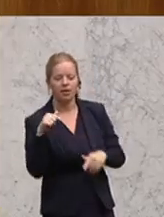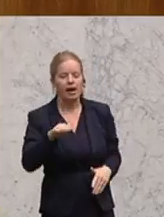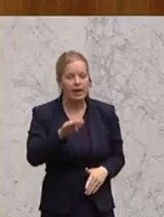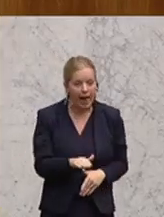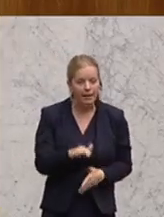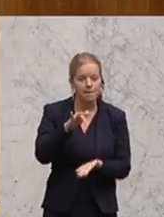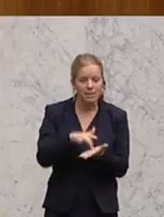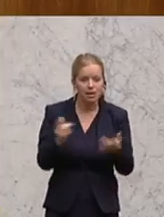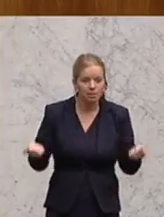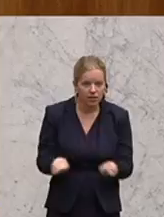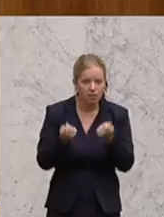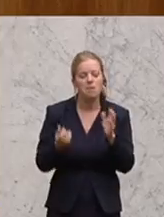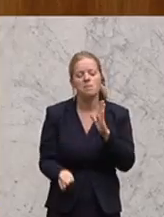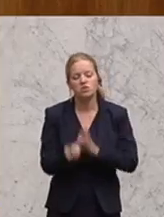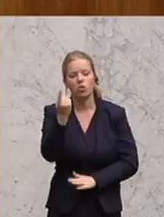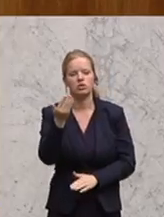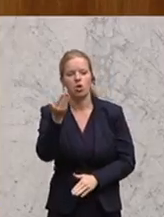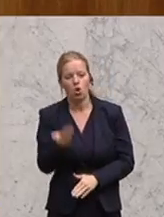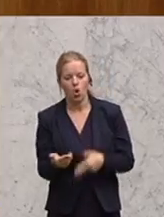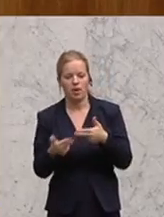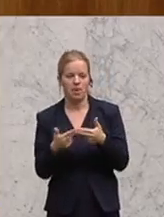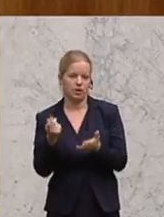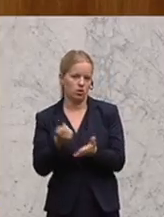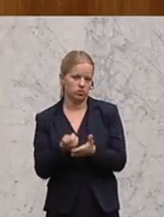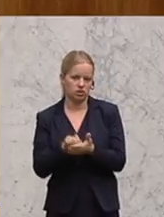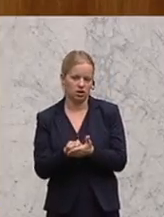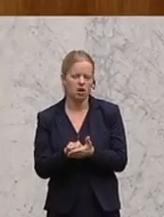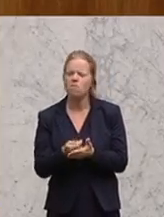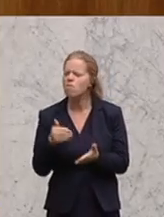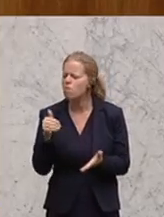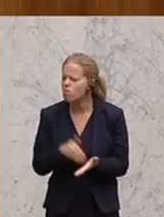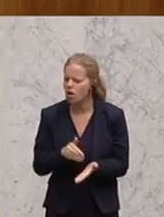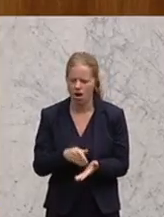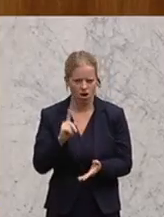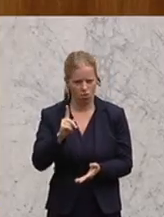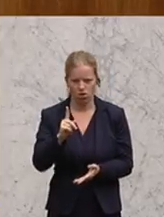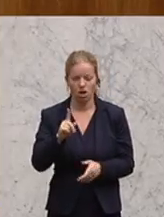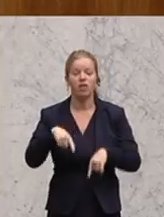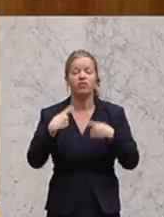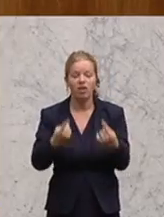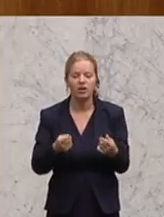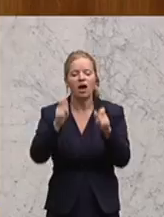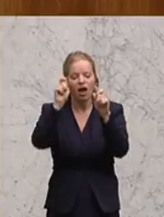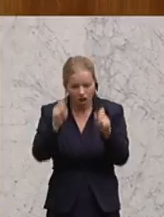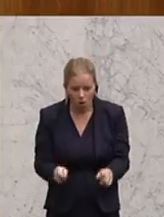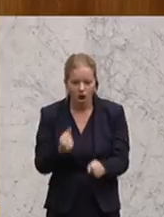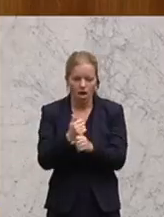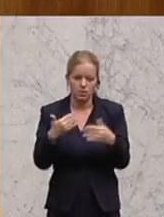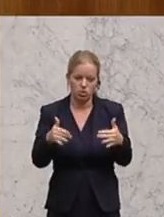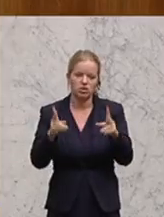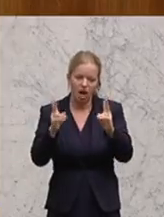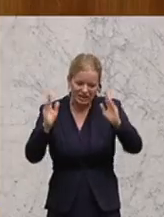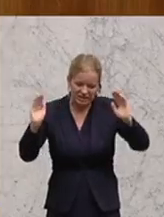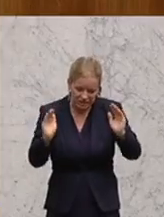- und Mittelbetriebe, insbesondere bei den Lohnnebenkosten, ist jedoch unbedingt erforderlich, um die Rekordarbeitslosigkeit zu senken.